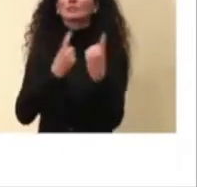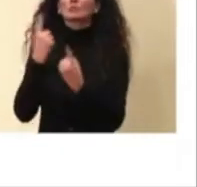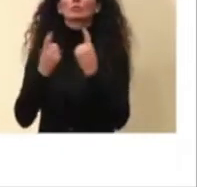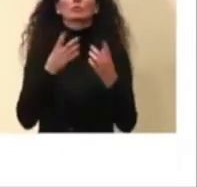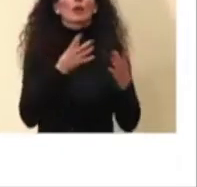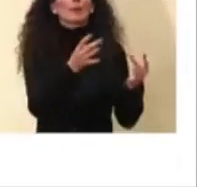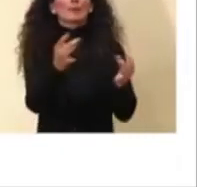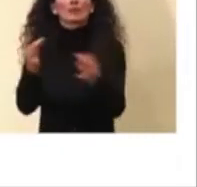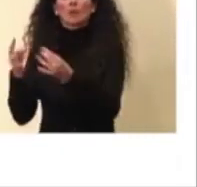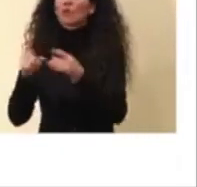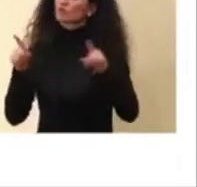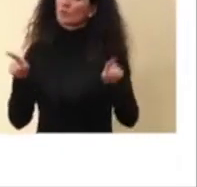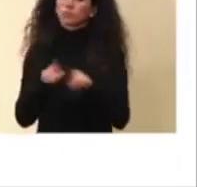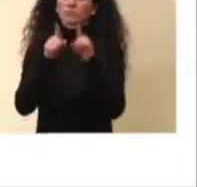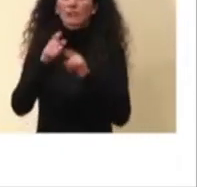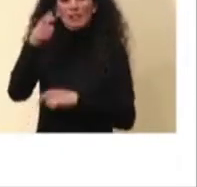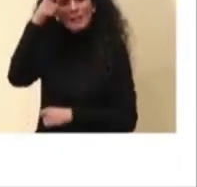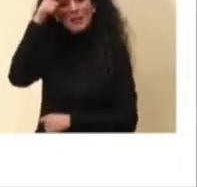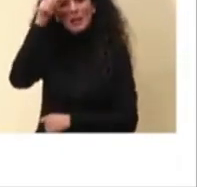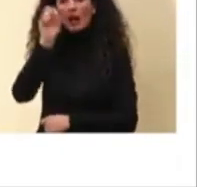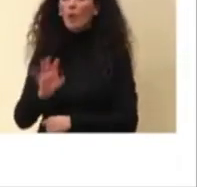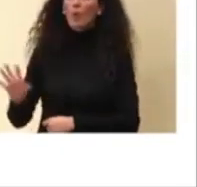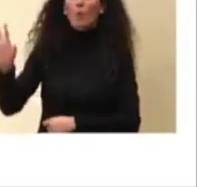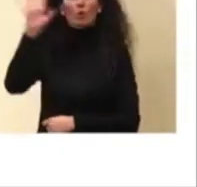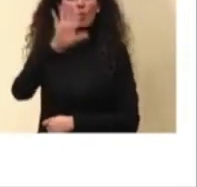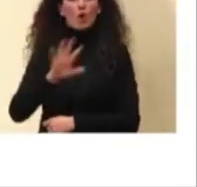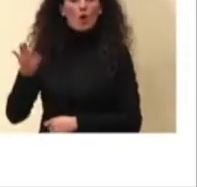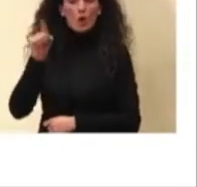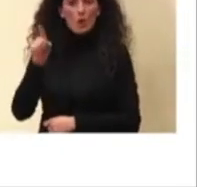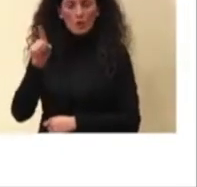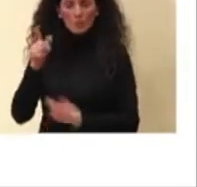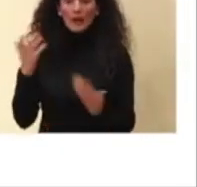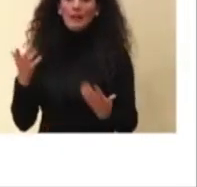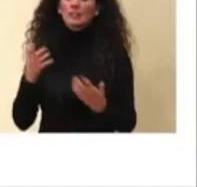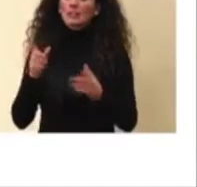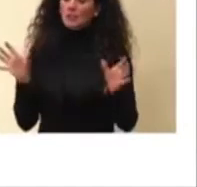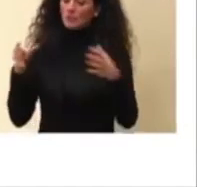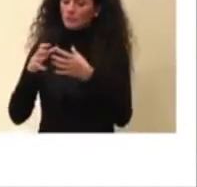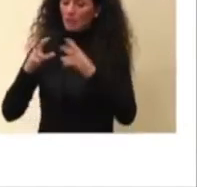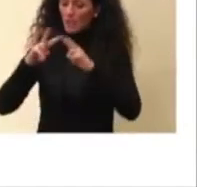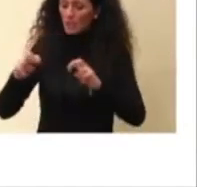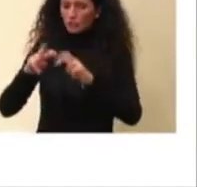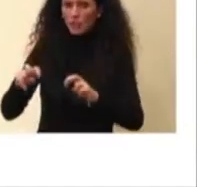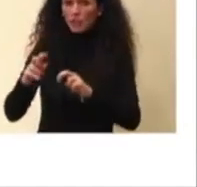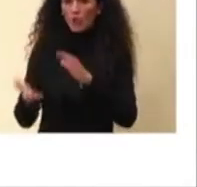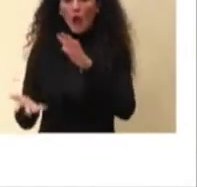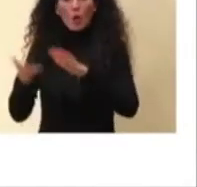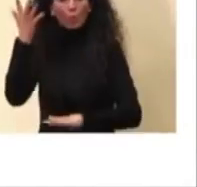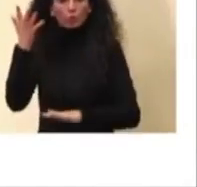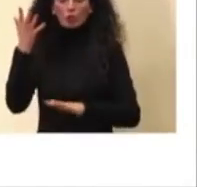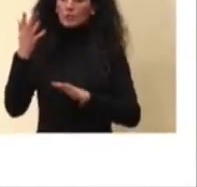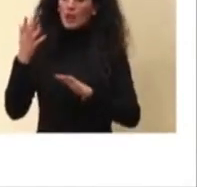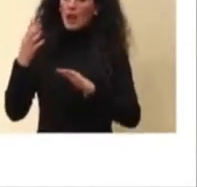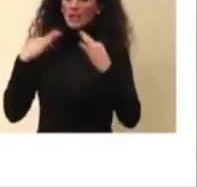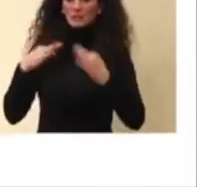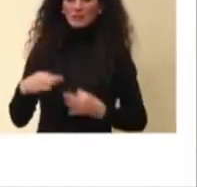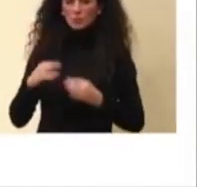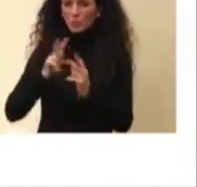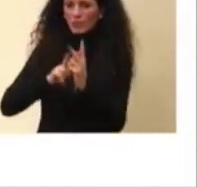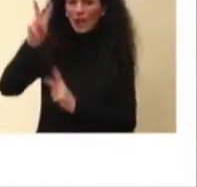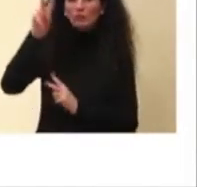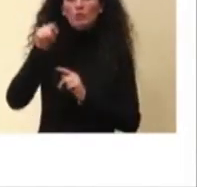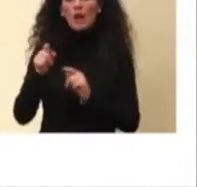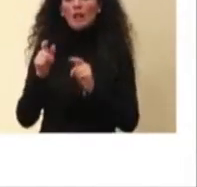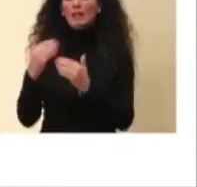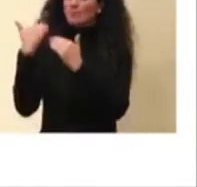in altri paesi europei e che un po' le autorità, i ricercatori, gli istituti nazionali che si occupano di monitoraggio dell